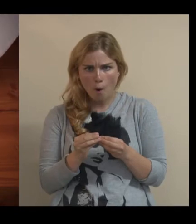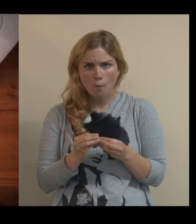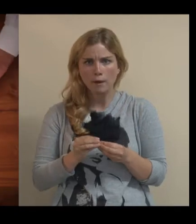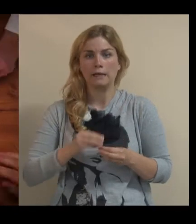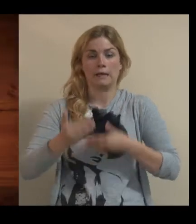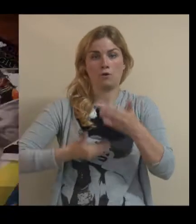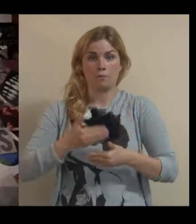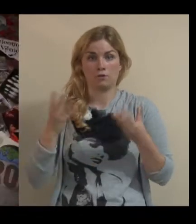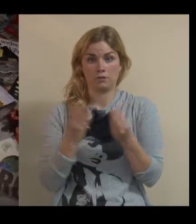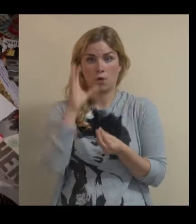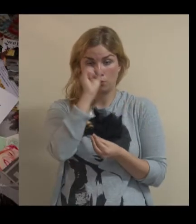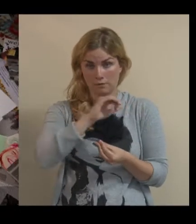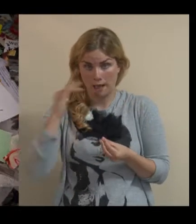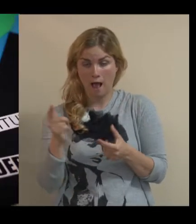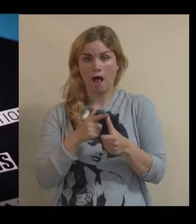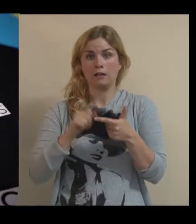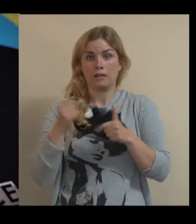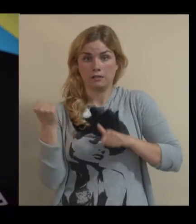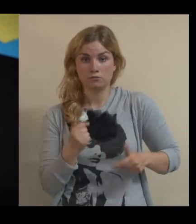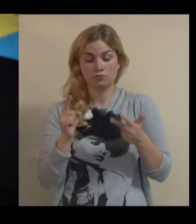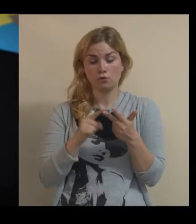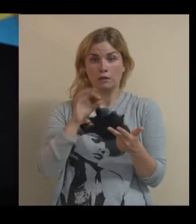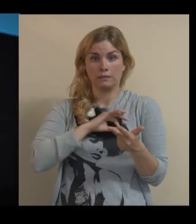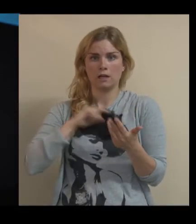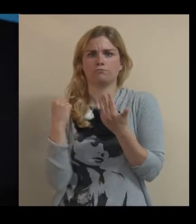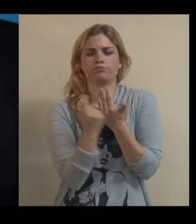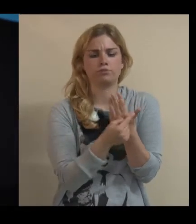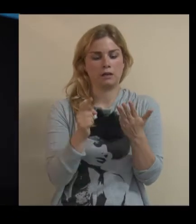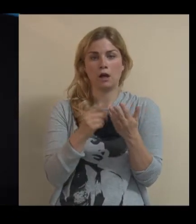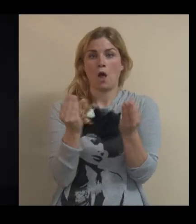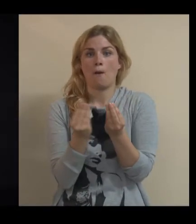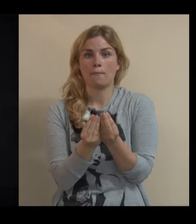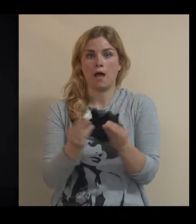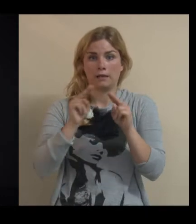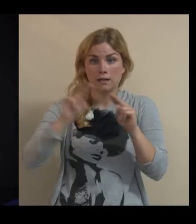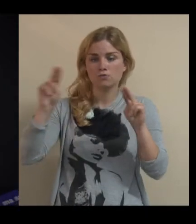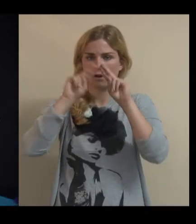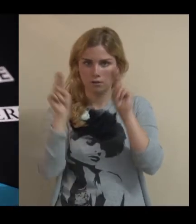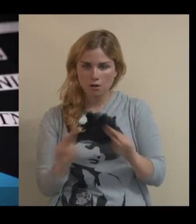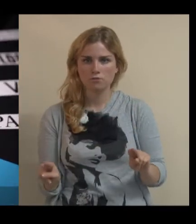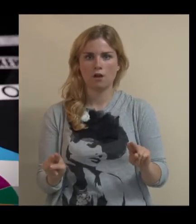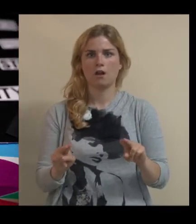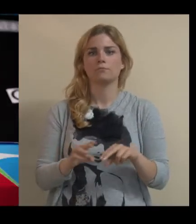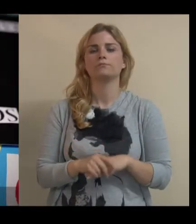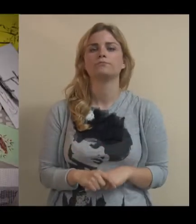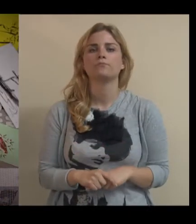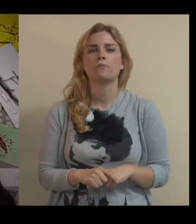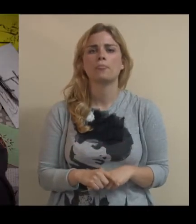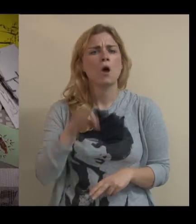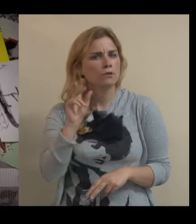altre università, istituzioni, stakeholder e partners a livello nazionale e internazionale.